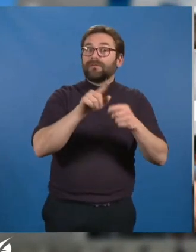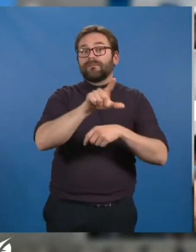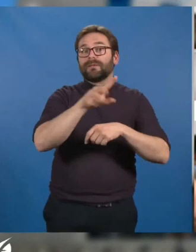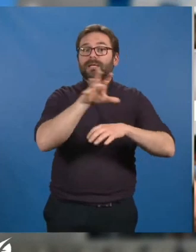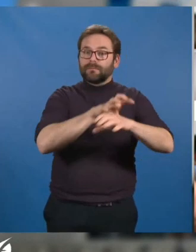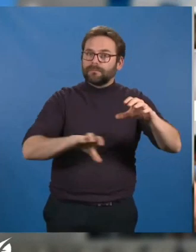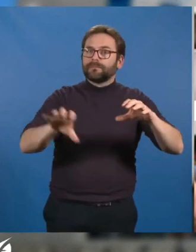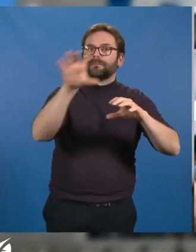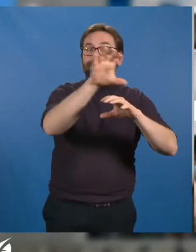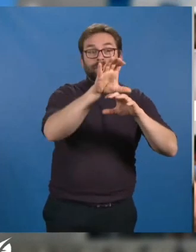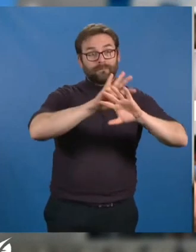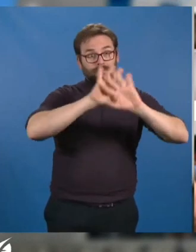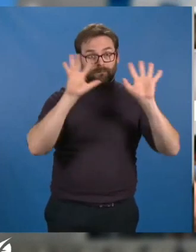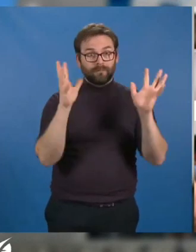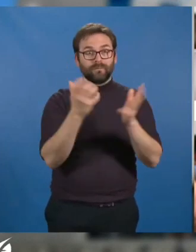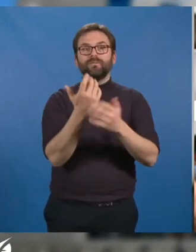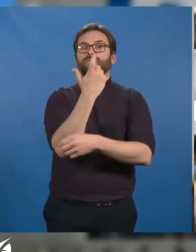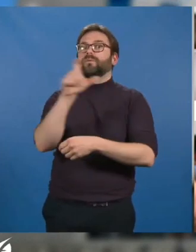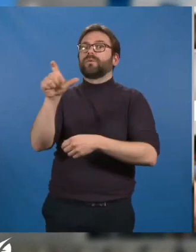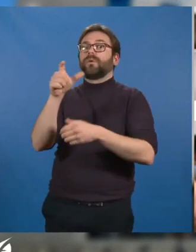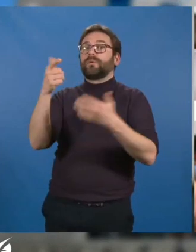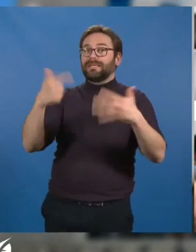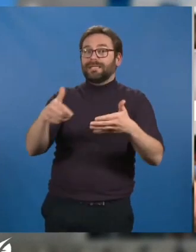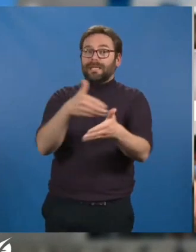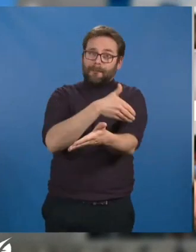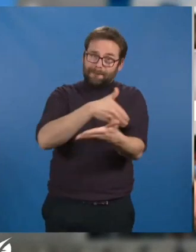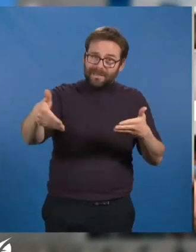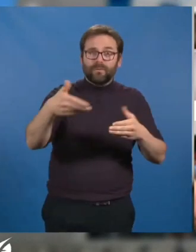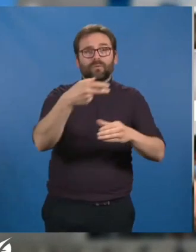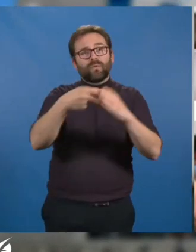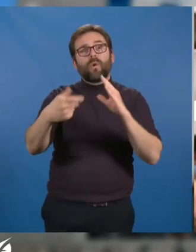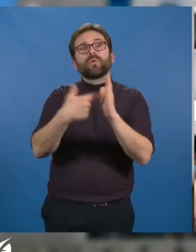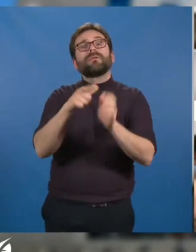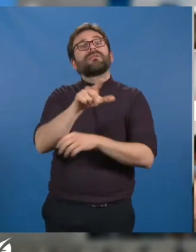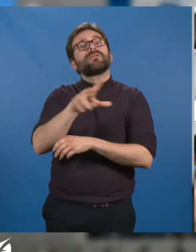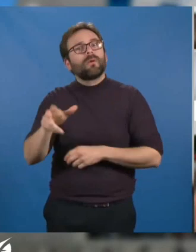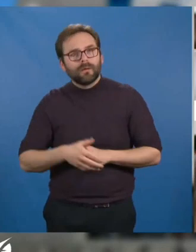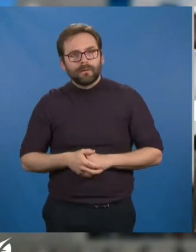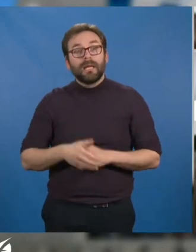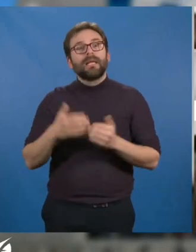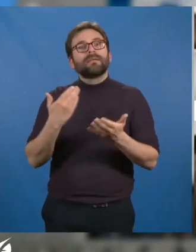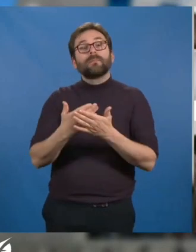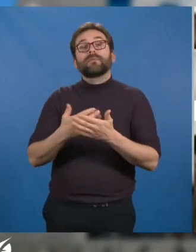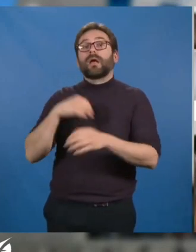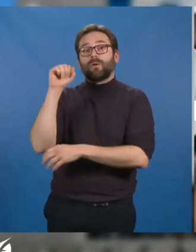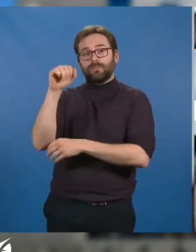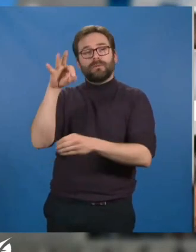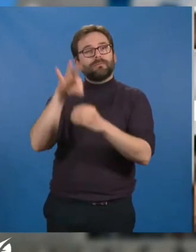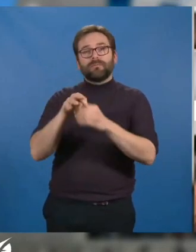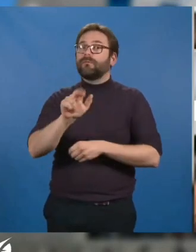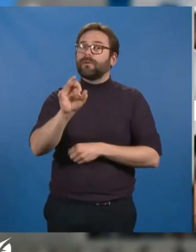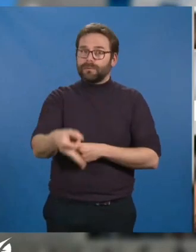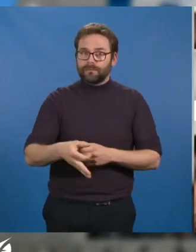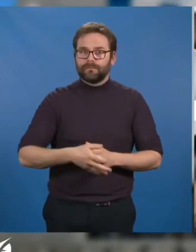qui, je le rappelle, s'élèvent à 217 millions d'euros pour 2023. C'est pourquoi les élus communistes voteront cette délibération.